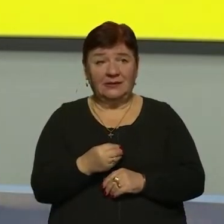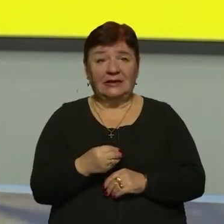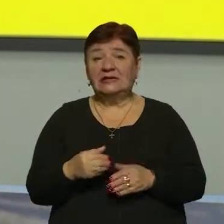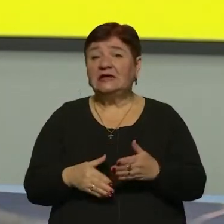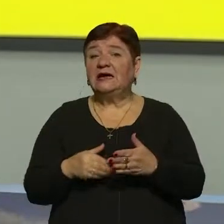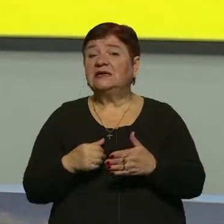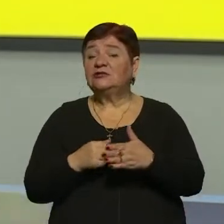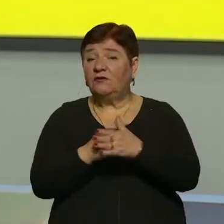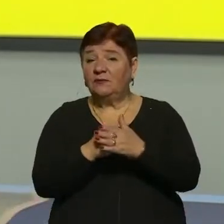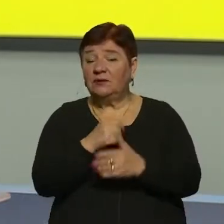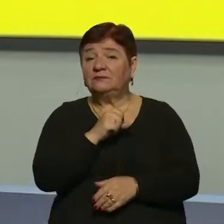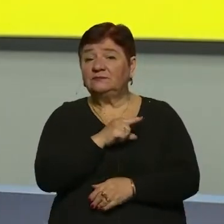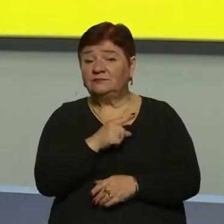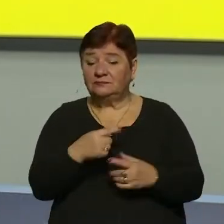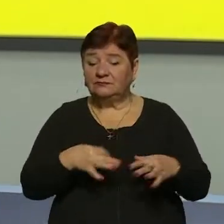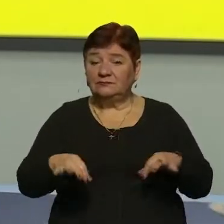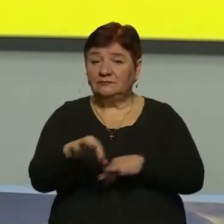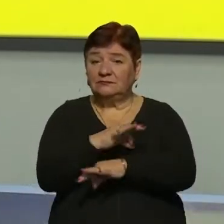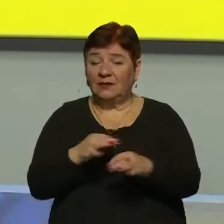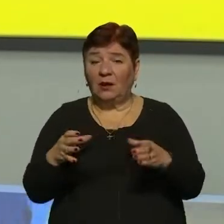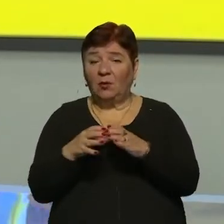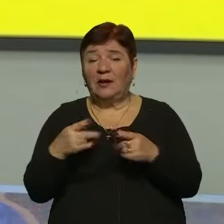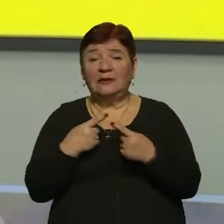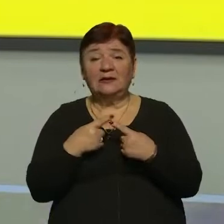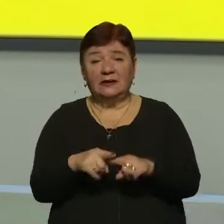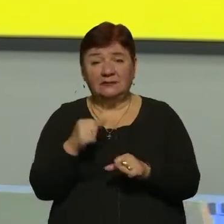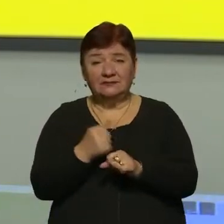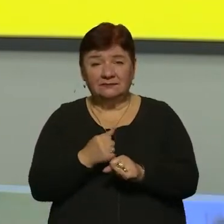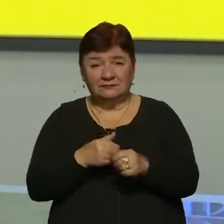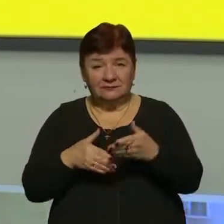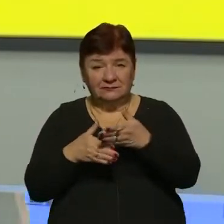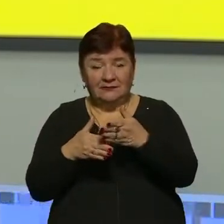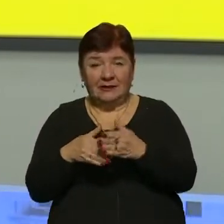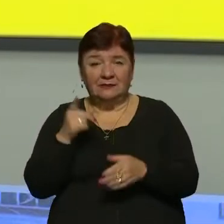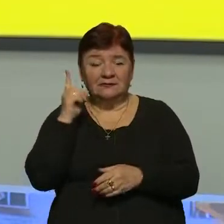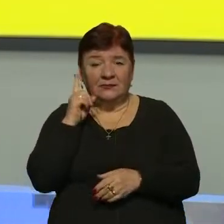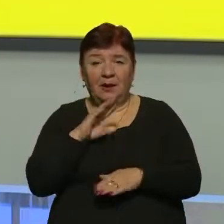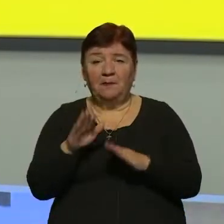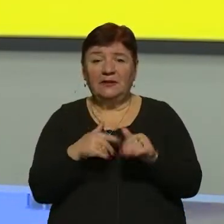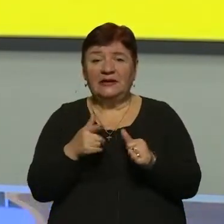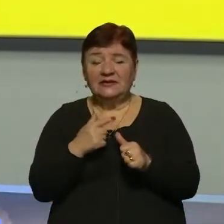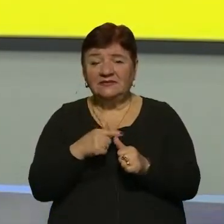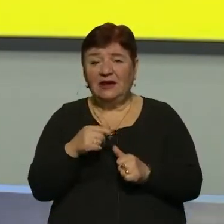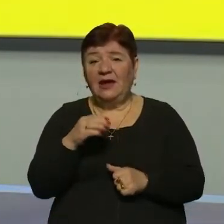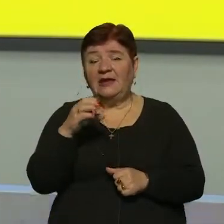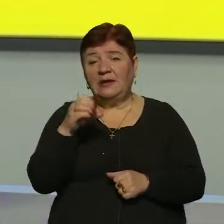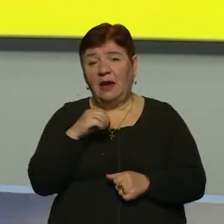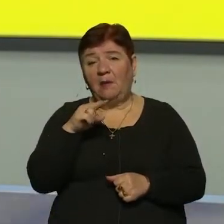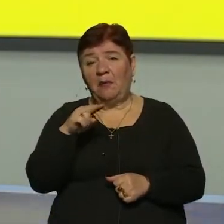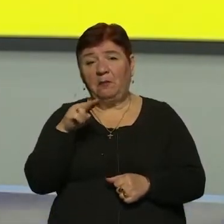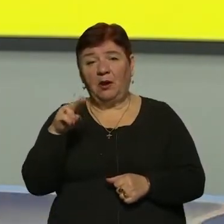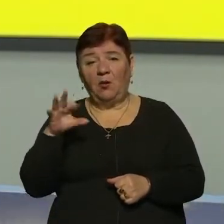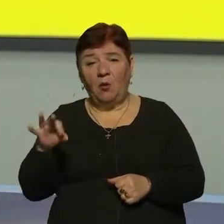Заснована Одеситами волонтерська конструкторська група «Технарі» розробила застосунок для смартфонів під назвою ЄППО. За його